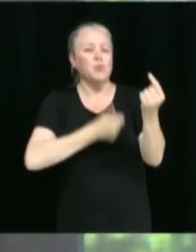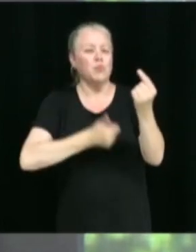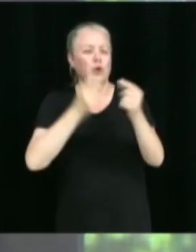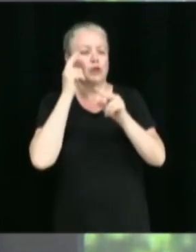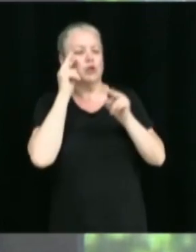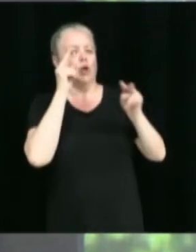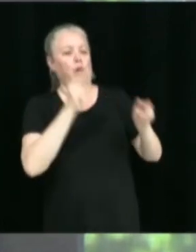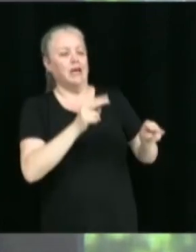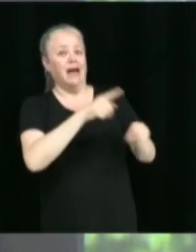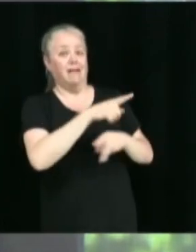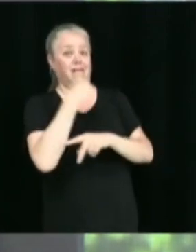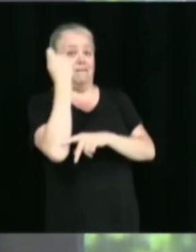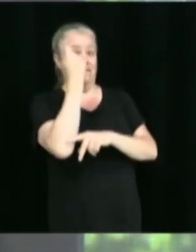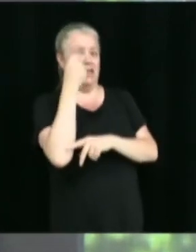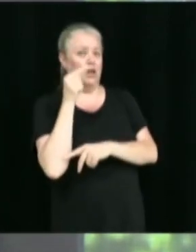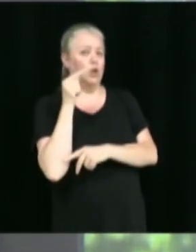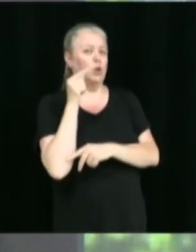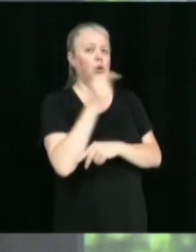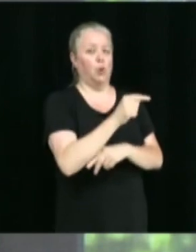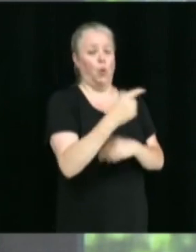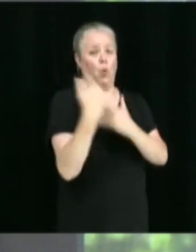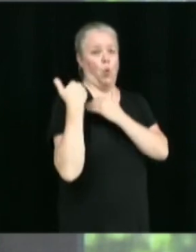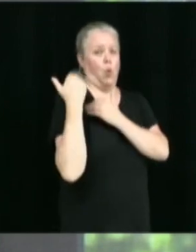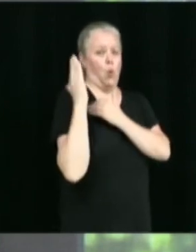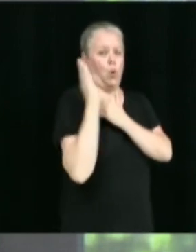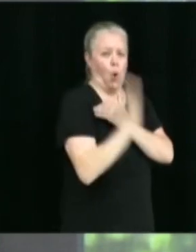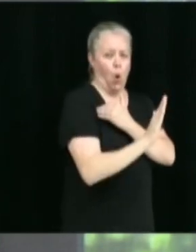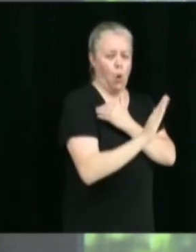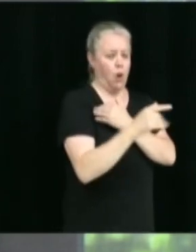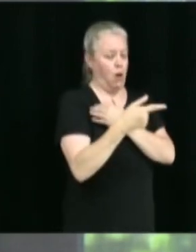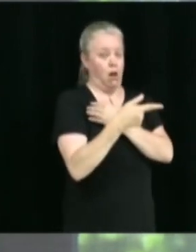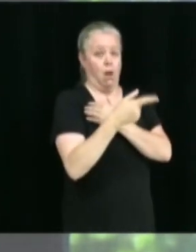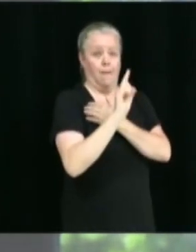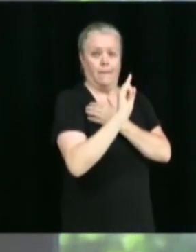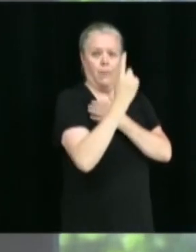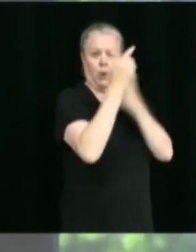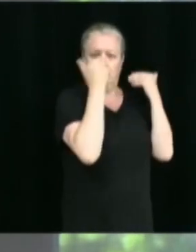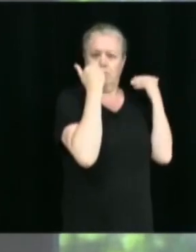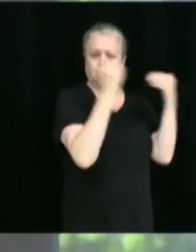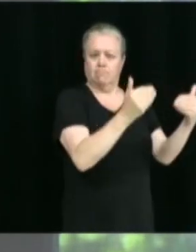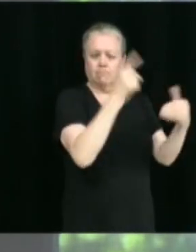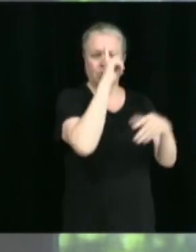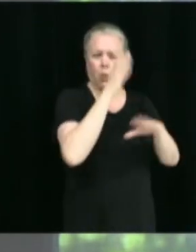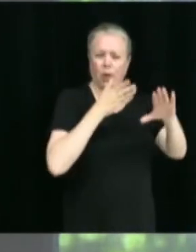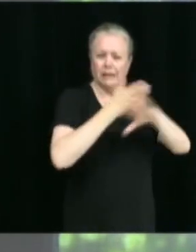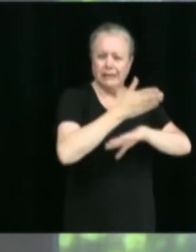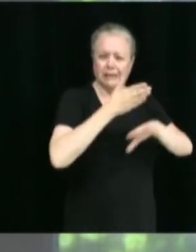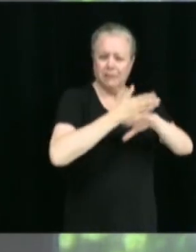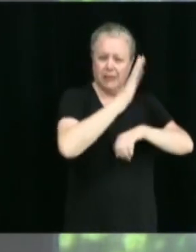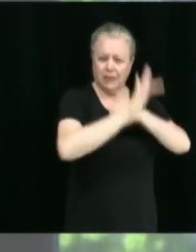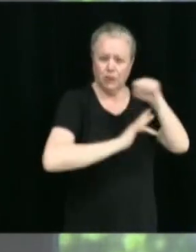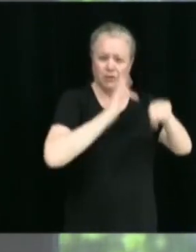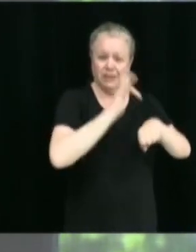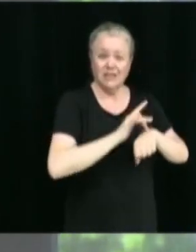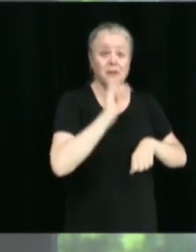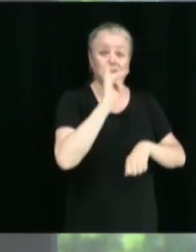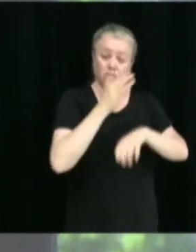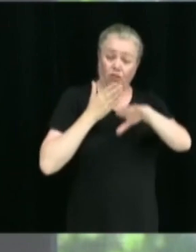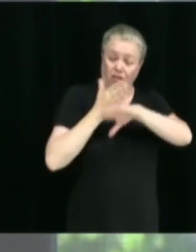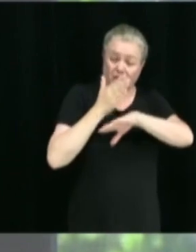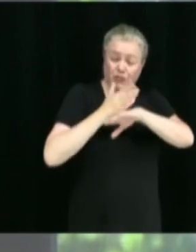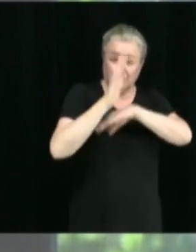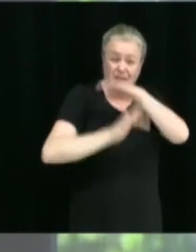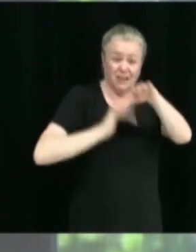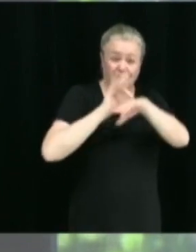qui a quand même été précurseur sur tout ce qui est l'accessibilité universelle, qui est le levier pour une participation sociale et l'inclusion des personnes